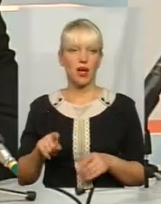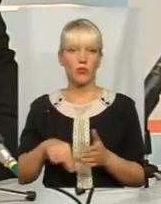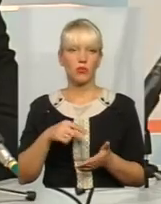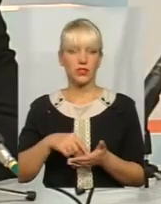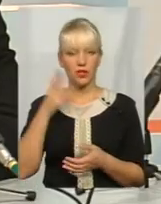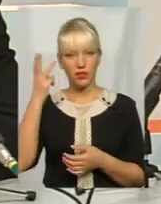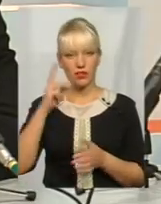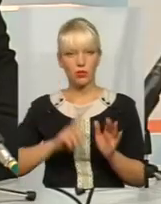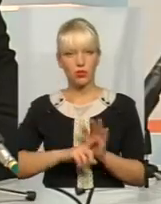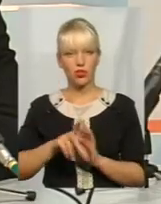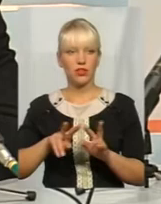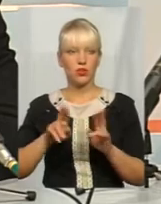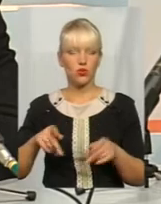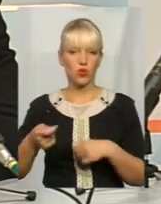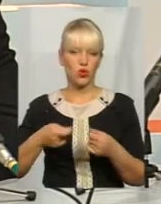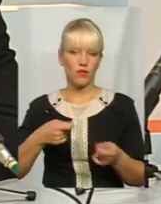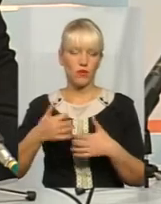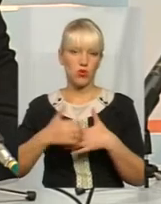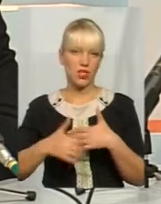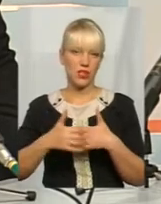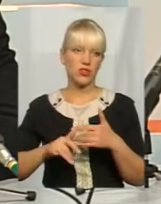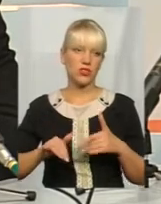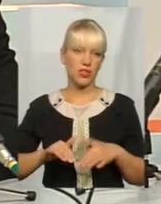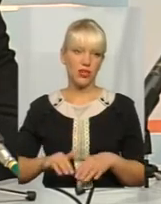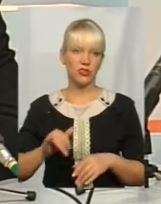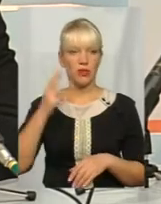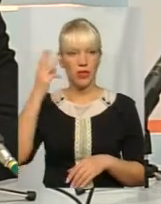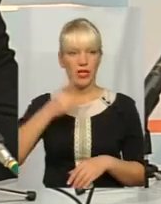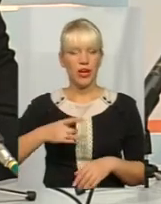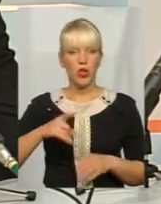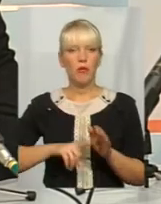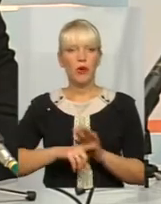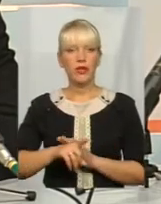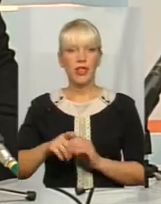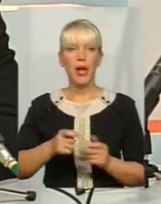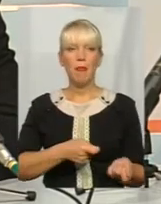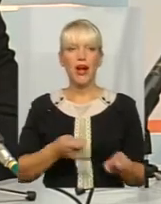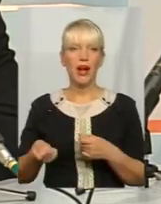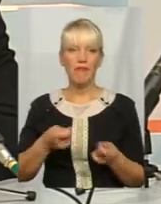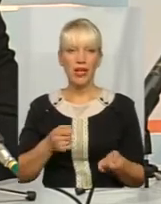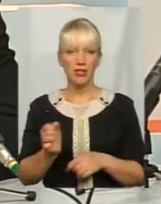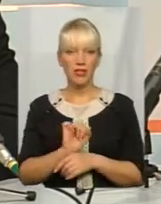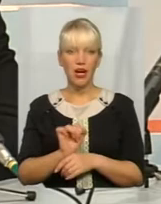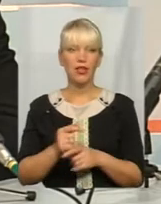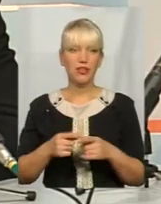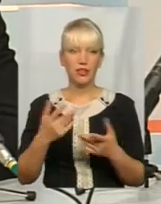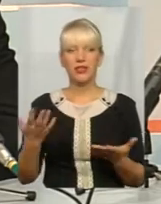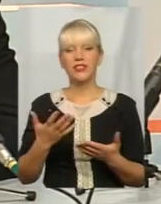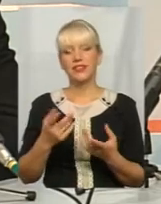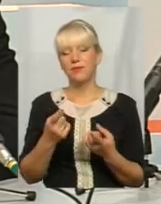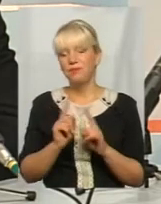Хмельницькому розпочали таку ж торгівельно-посередницьку діяльність. В Хмельницькому районі розпочало автоперевезення. Ну, таких, якісь